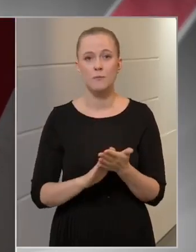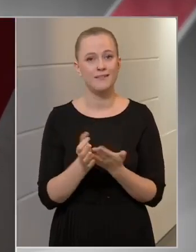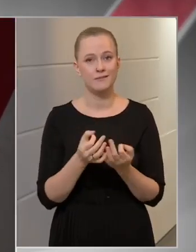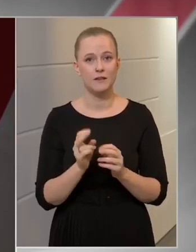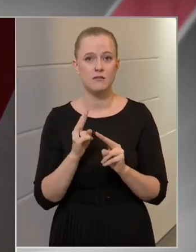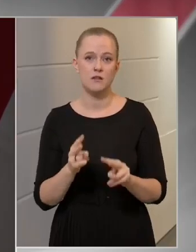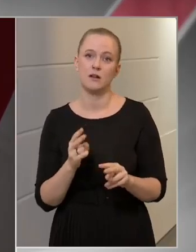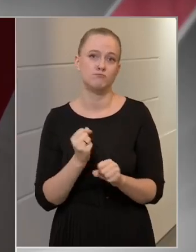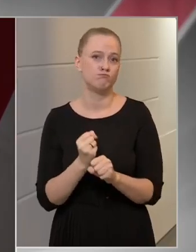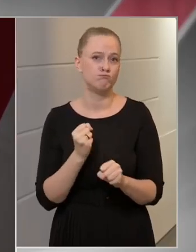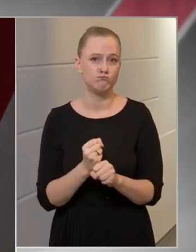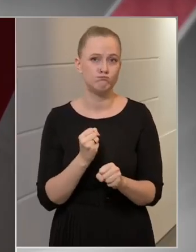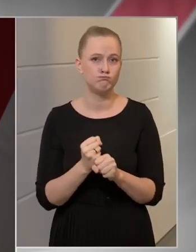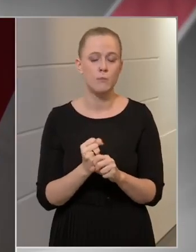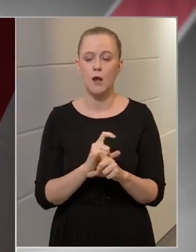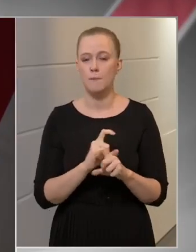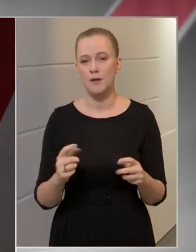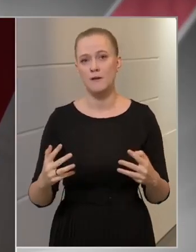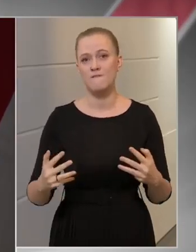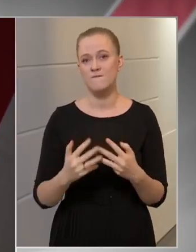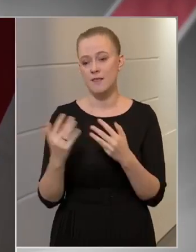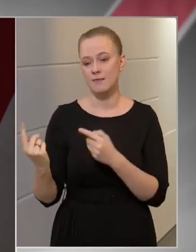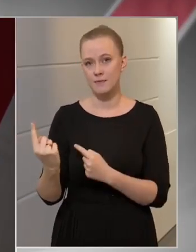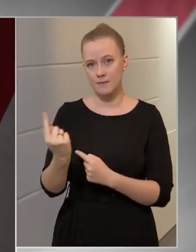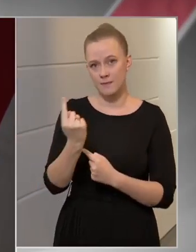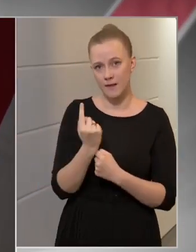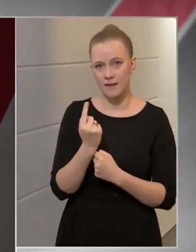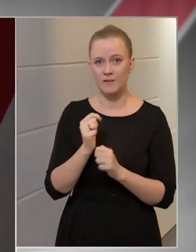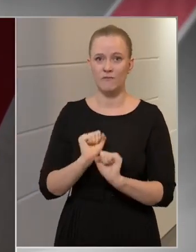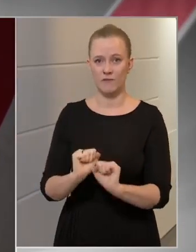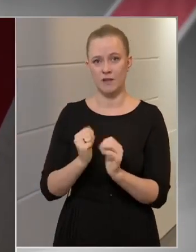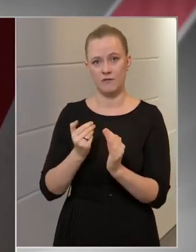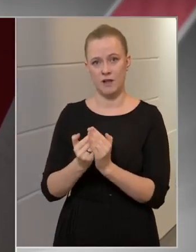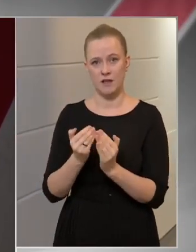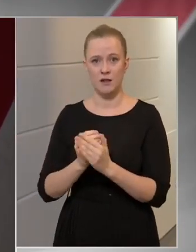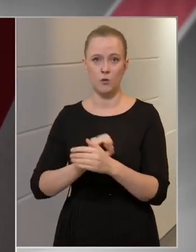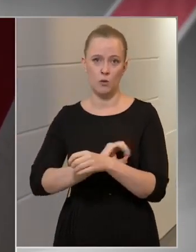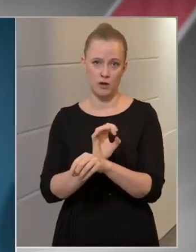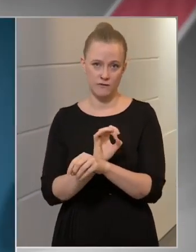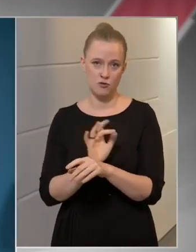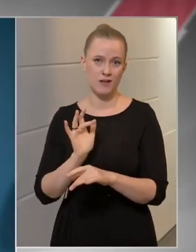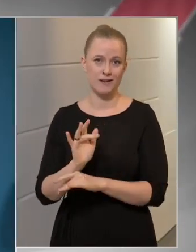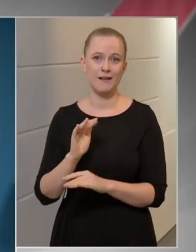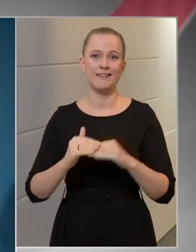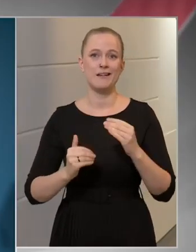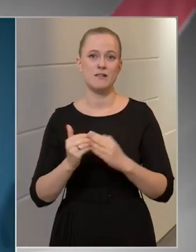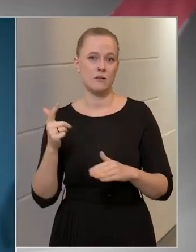érdekében, hogy a vendégeik védve legyenek a koronavírus ellen a kezelés alatt?